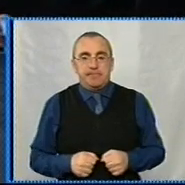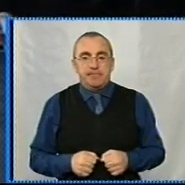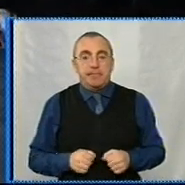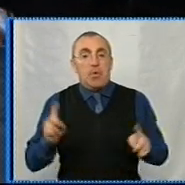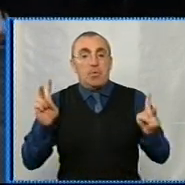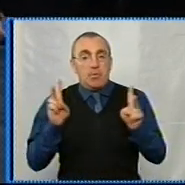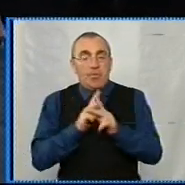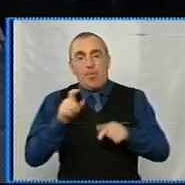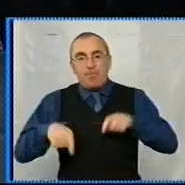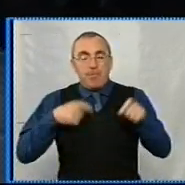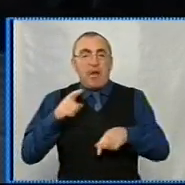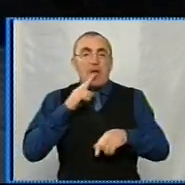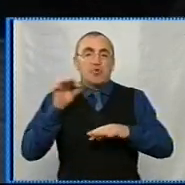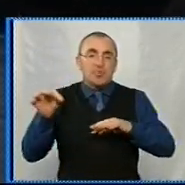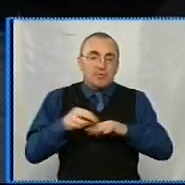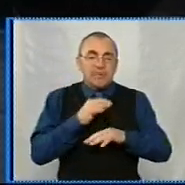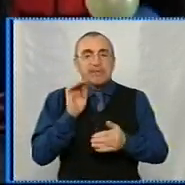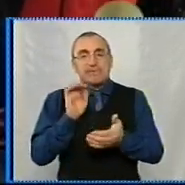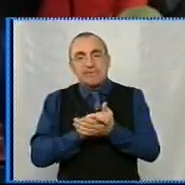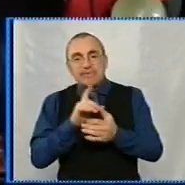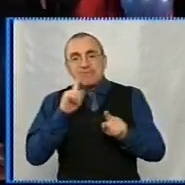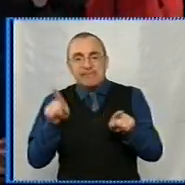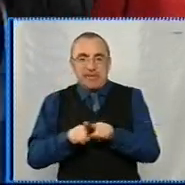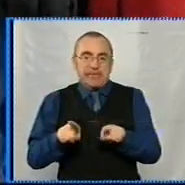На зустріч йому біжать дружина, сестра та знайомі.